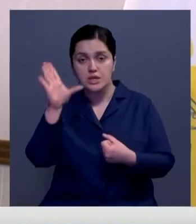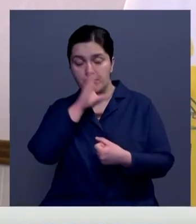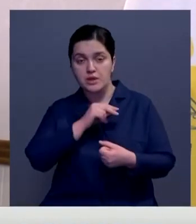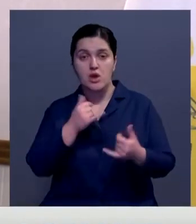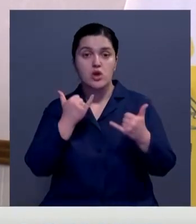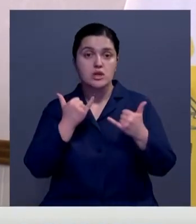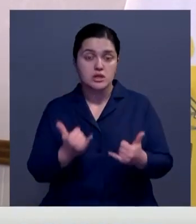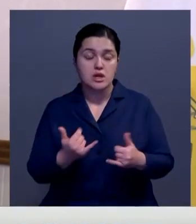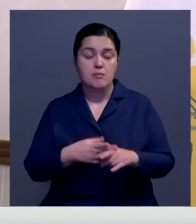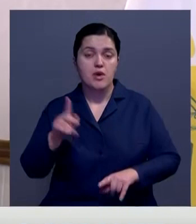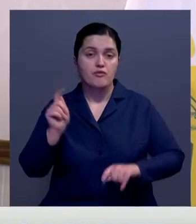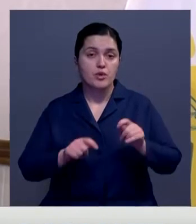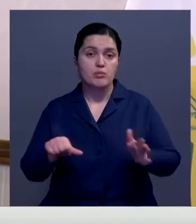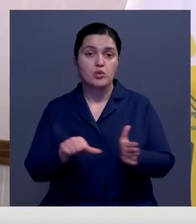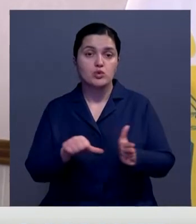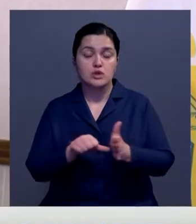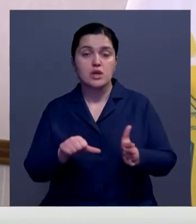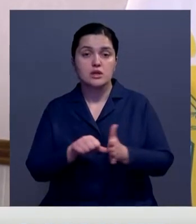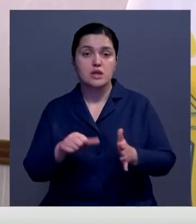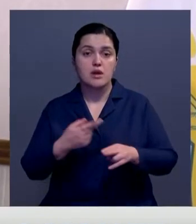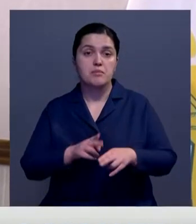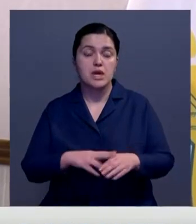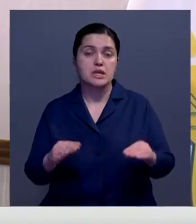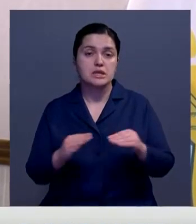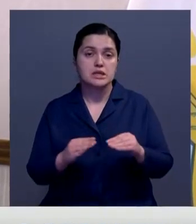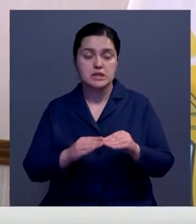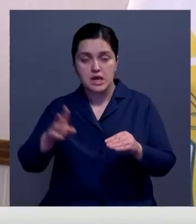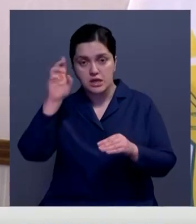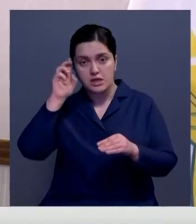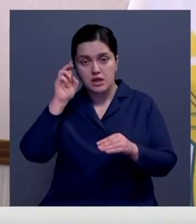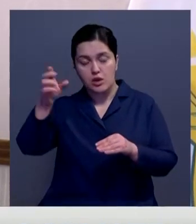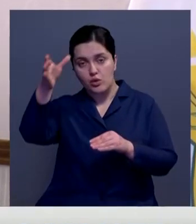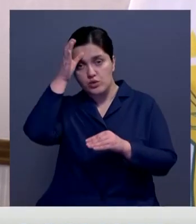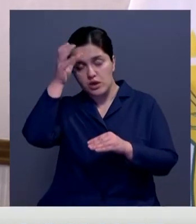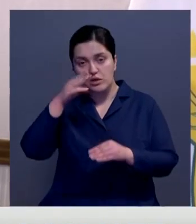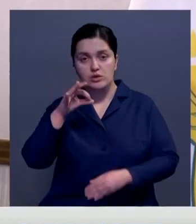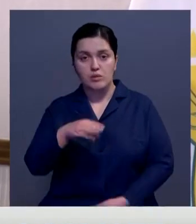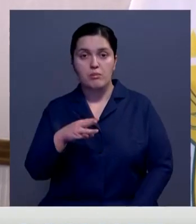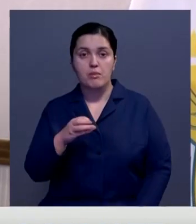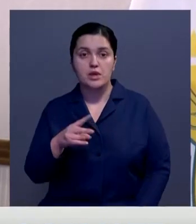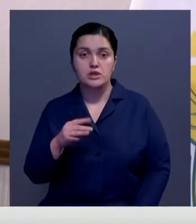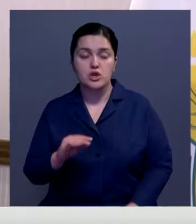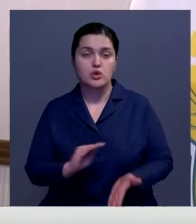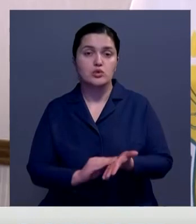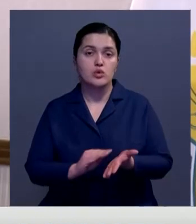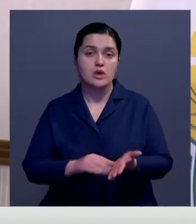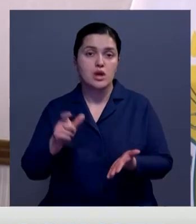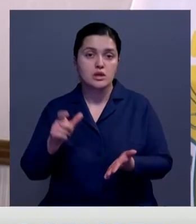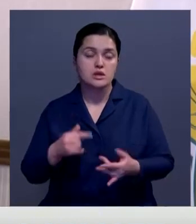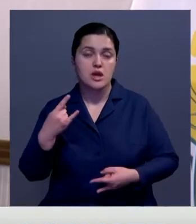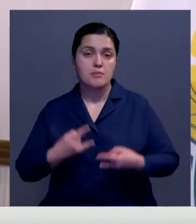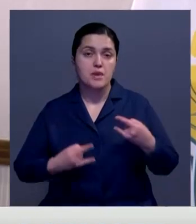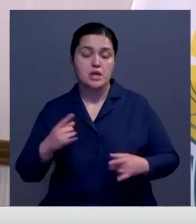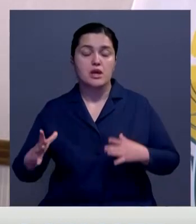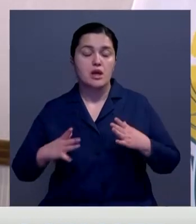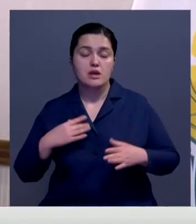Сегодня в форуме принимают участие представители более 10 стран. Ученые, топ-менеджеры, журналисты и медиатренеры. Наша